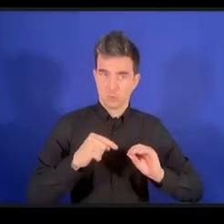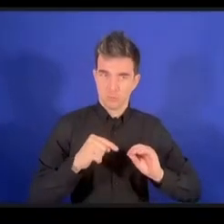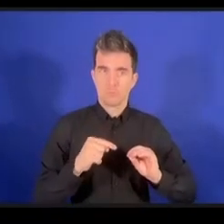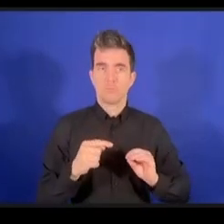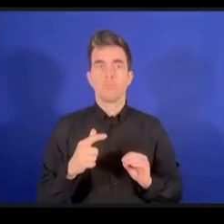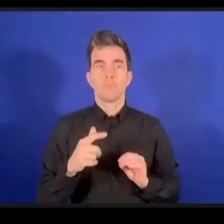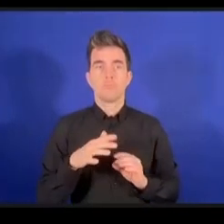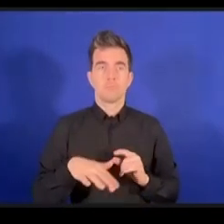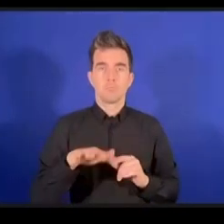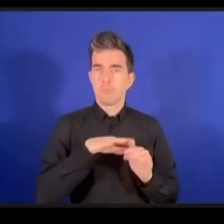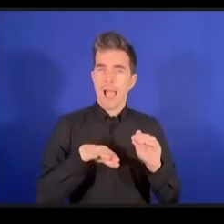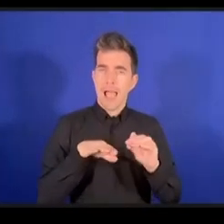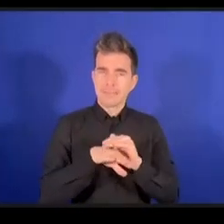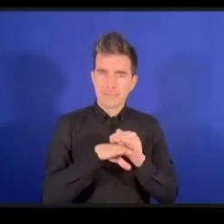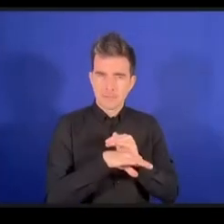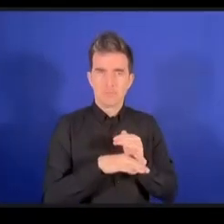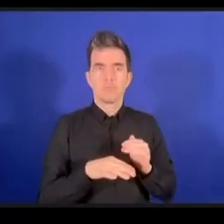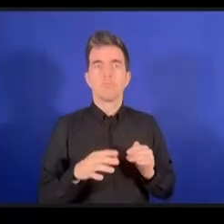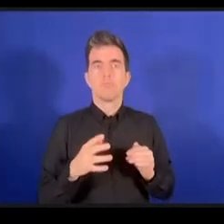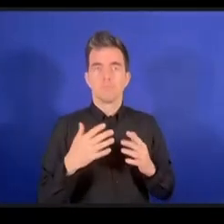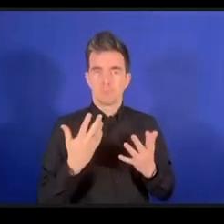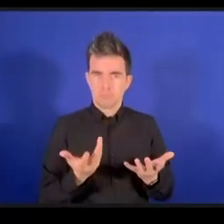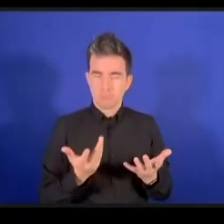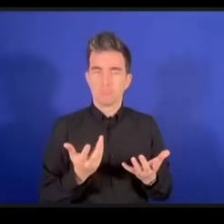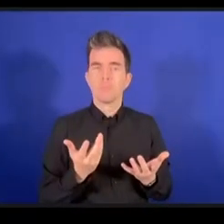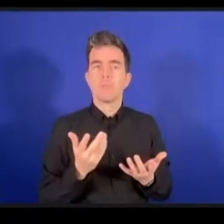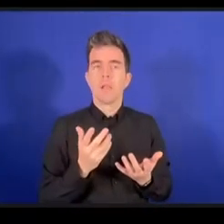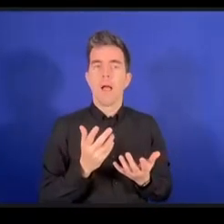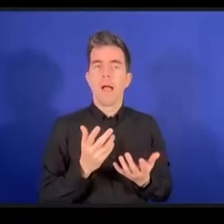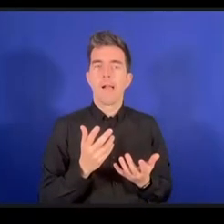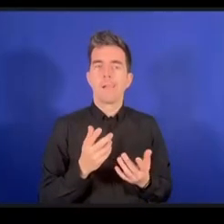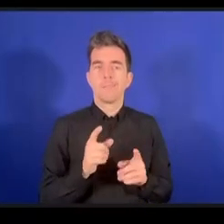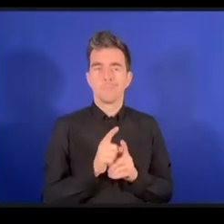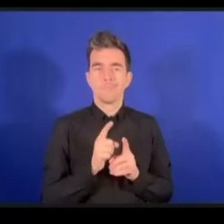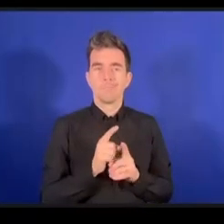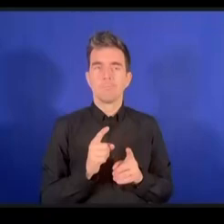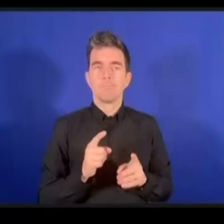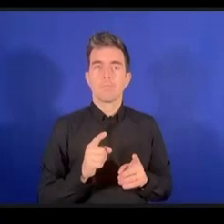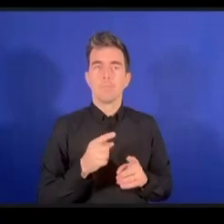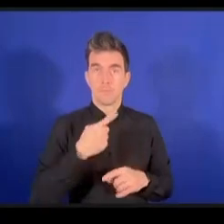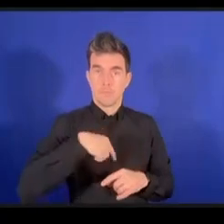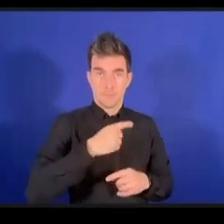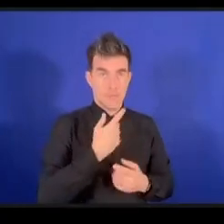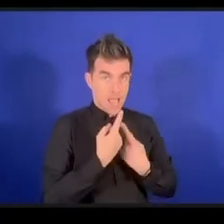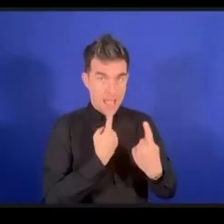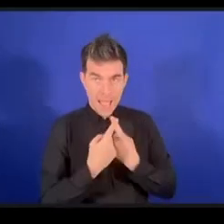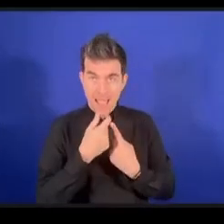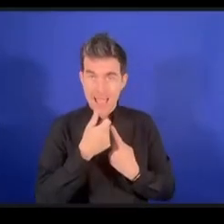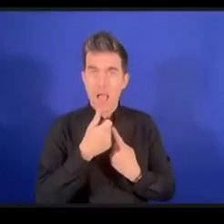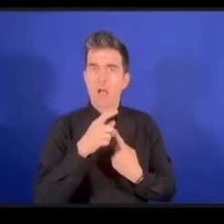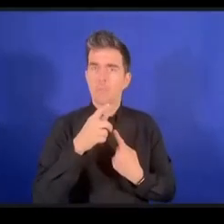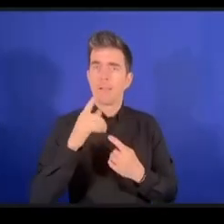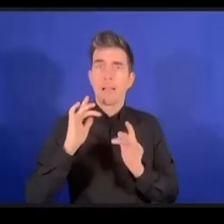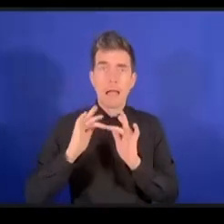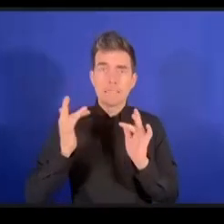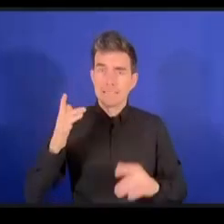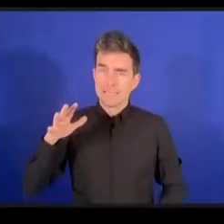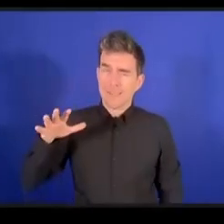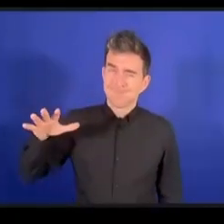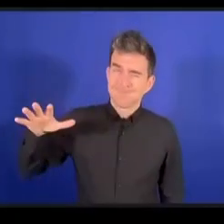المعرفة قد يكون منفصلا عما تحدثنا عنه بشأن الحوكمة